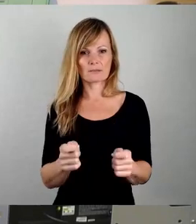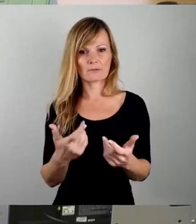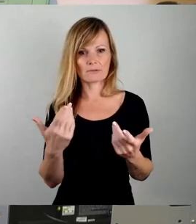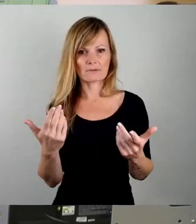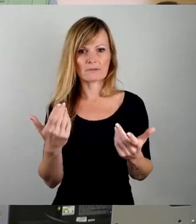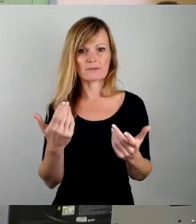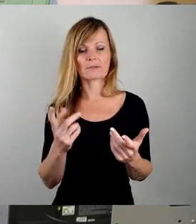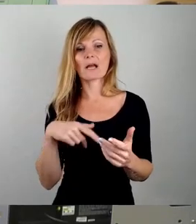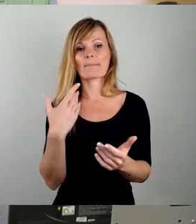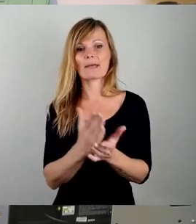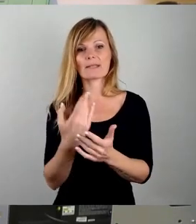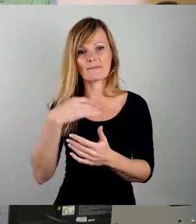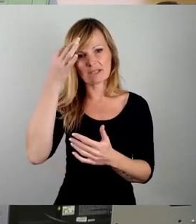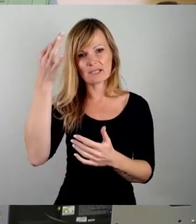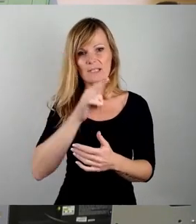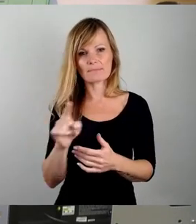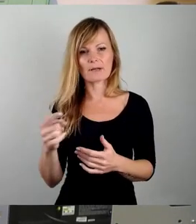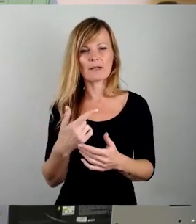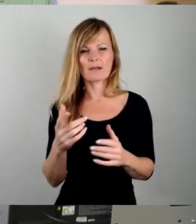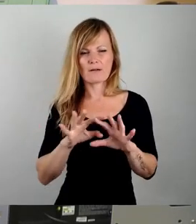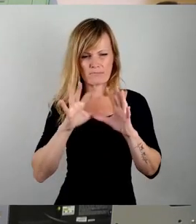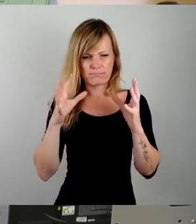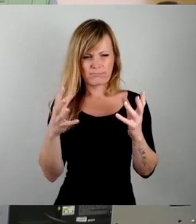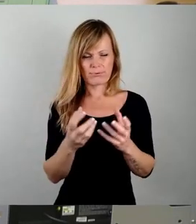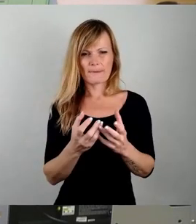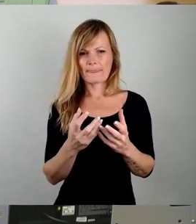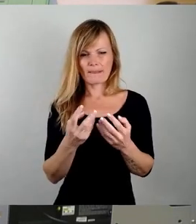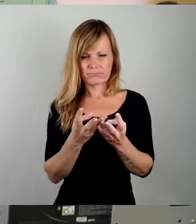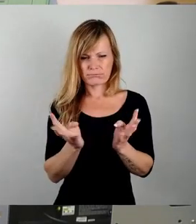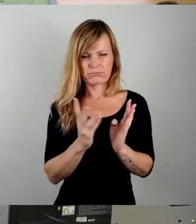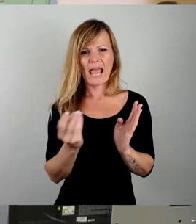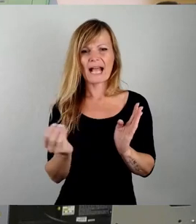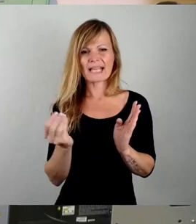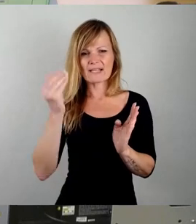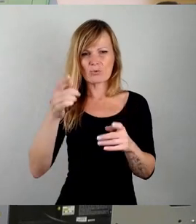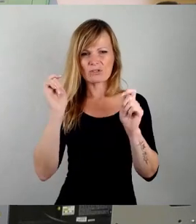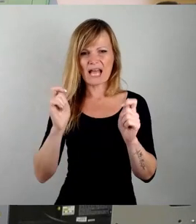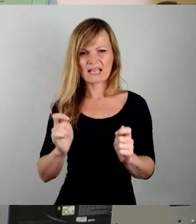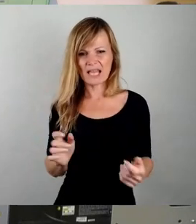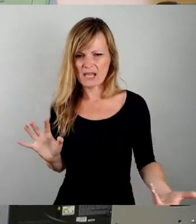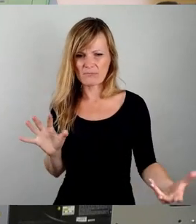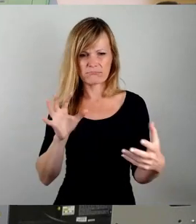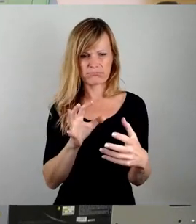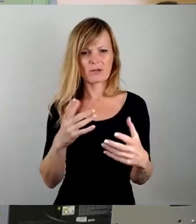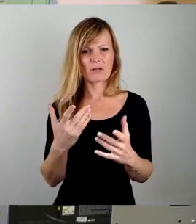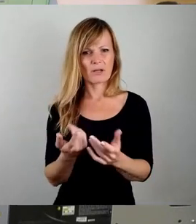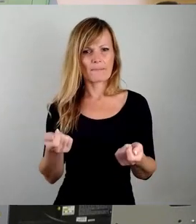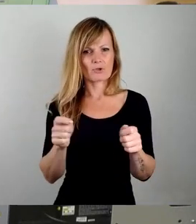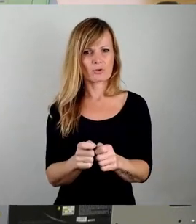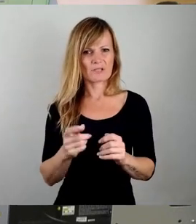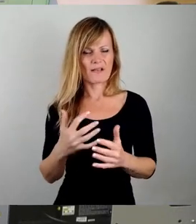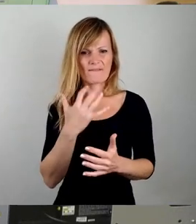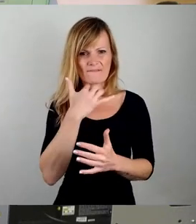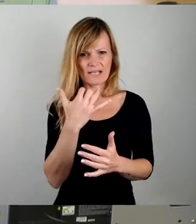Am Ende wissen wir gar nicht mehr in einem Konvolut von Ergänzungsanträgen, die zur Beschlussfassung gemacht worden sind im federführenden Ausschuss,